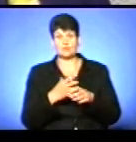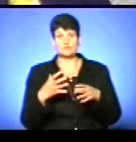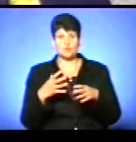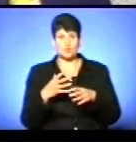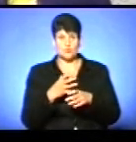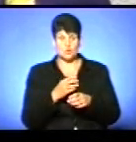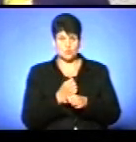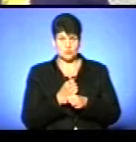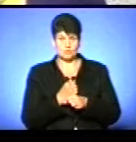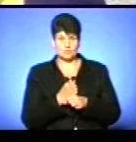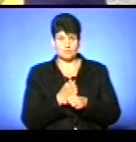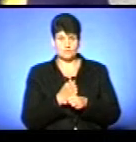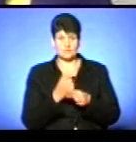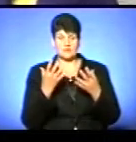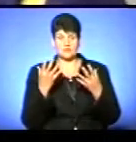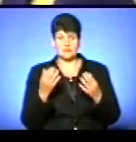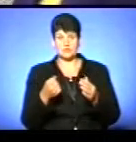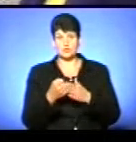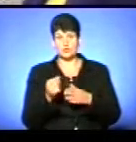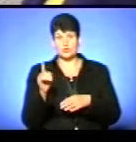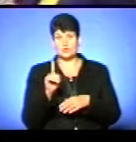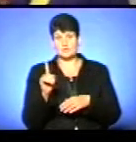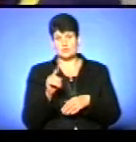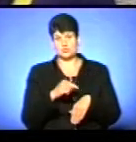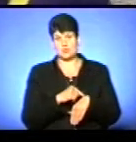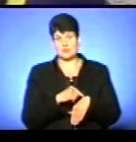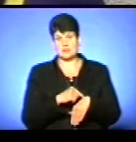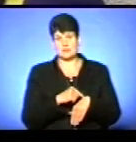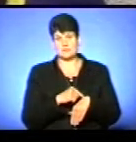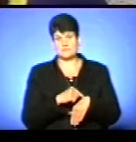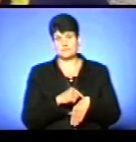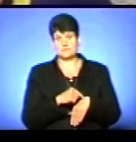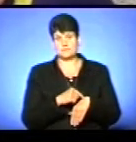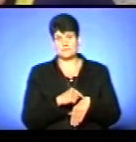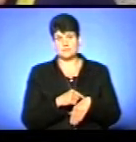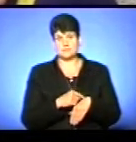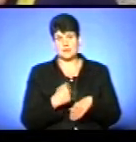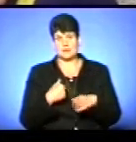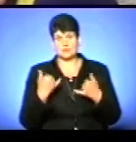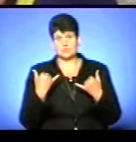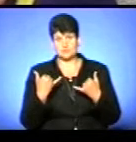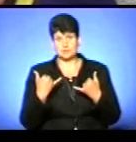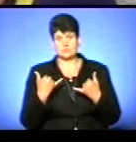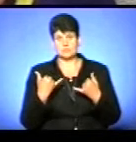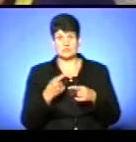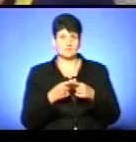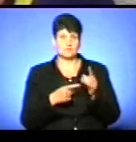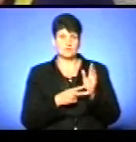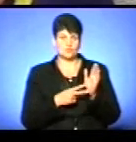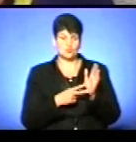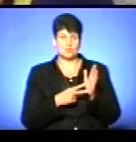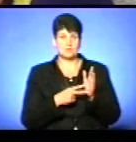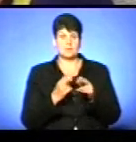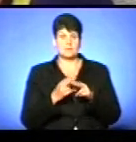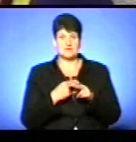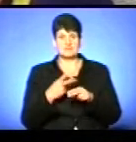день, до першої години. Тому сьогодні я з пів сьомої, без 27